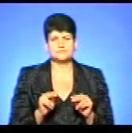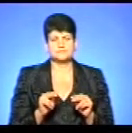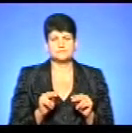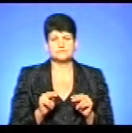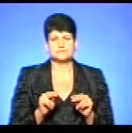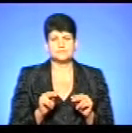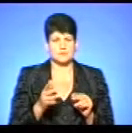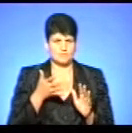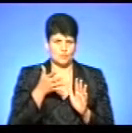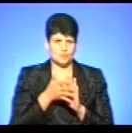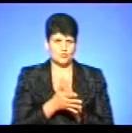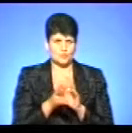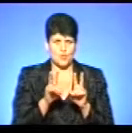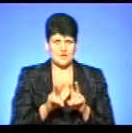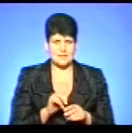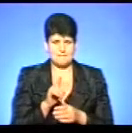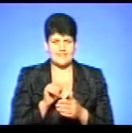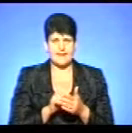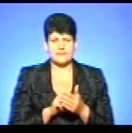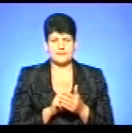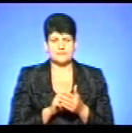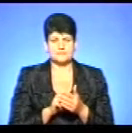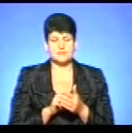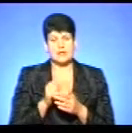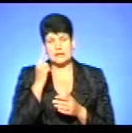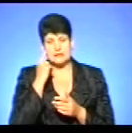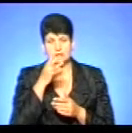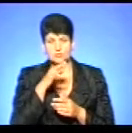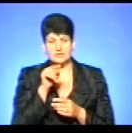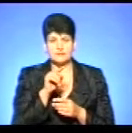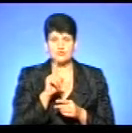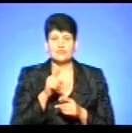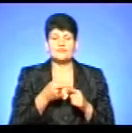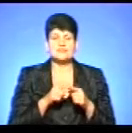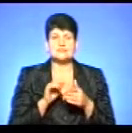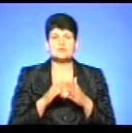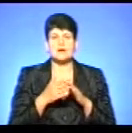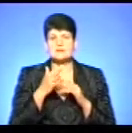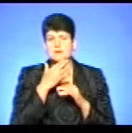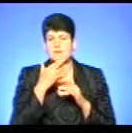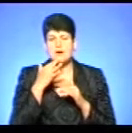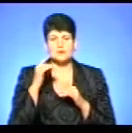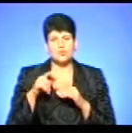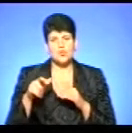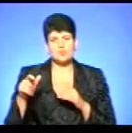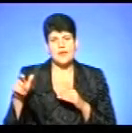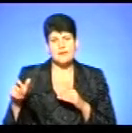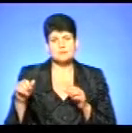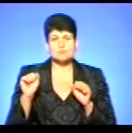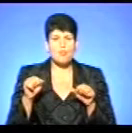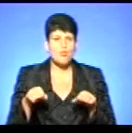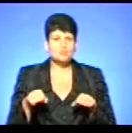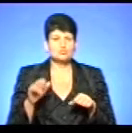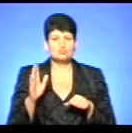прозорий розгляд питання. Чи не підозрюєте ви, що в такій ситуації багато людей зможе